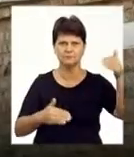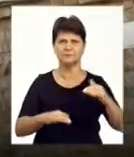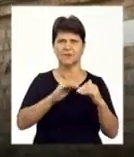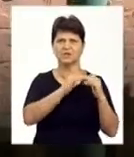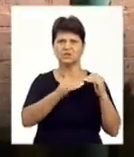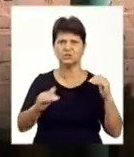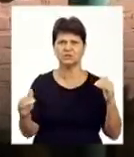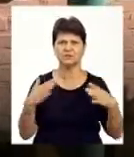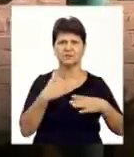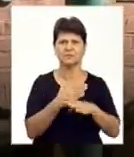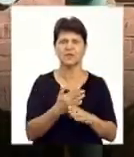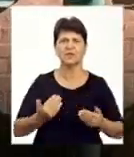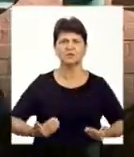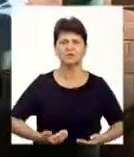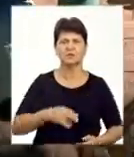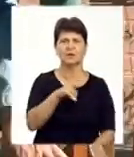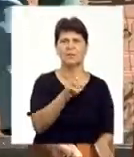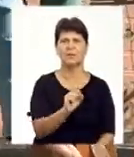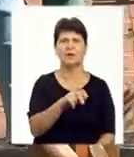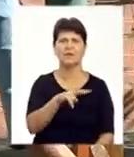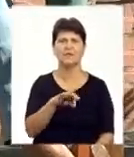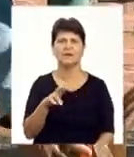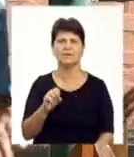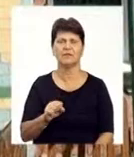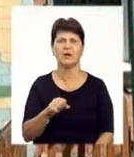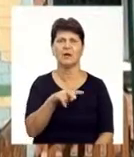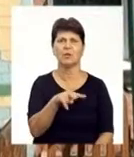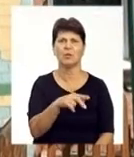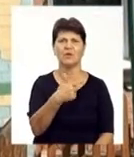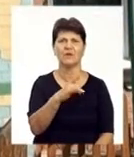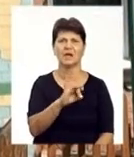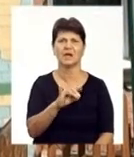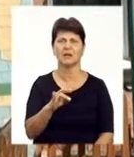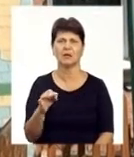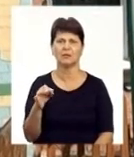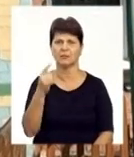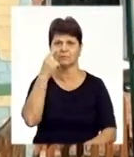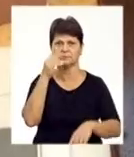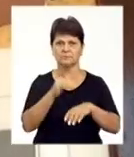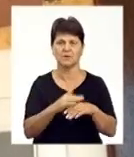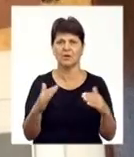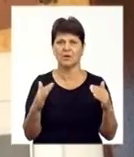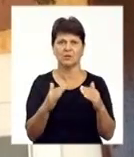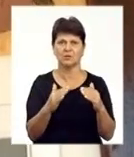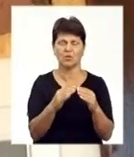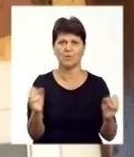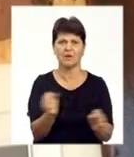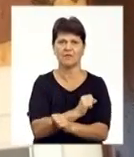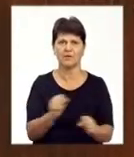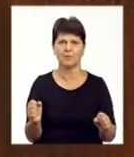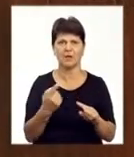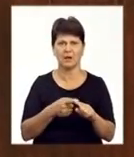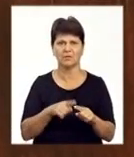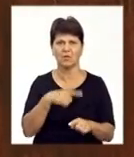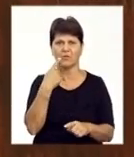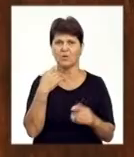Те, що жителька села Павлівка Любов Гриненко разом з родиною застала вдома після вибухів на арсеналі боєприпасів, жінка називає розрухою.